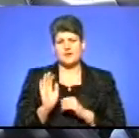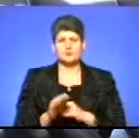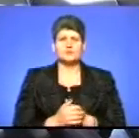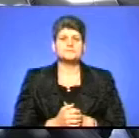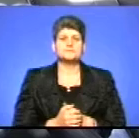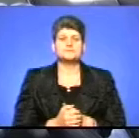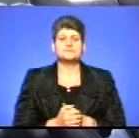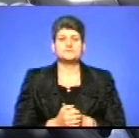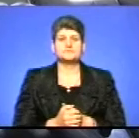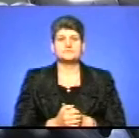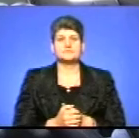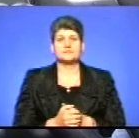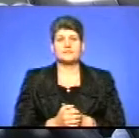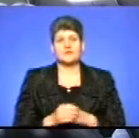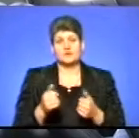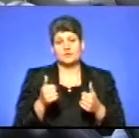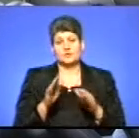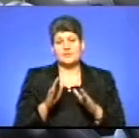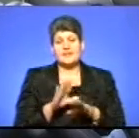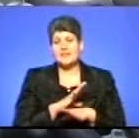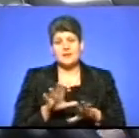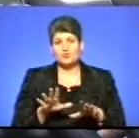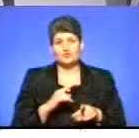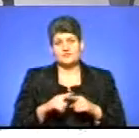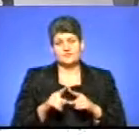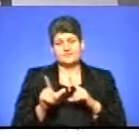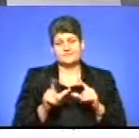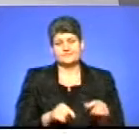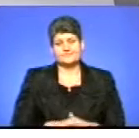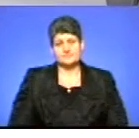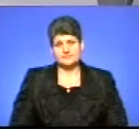Добре? Не буду ганяти.